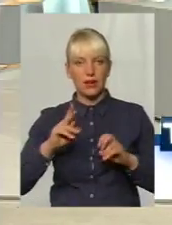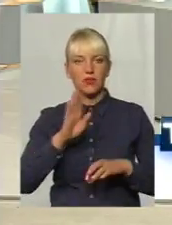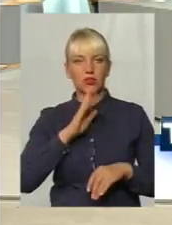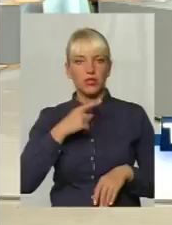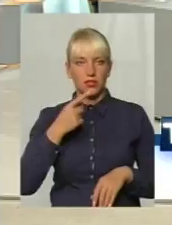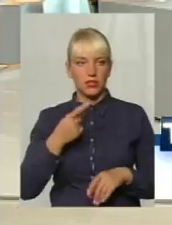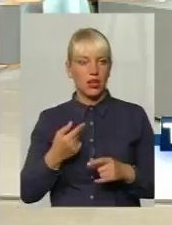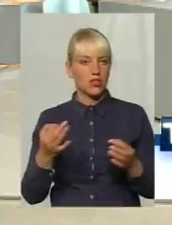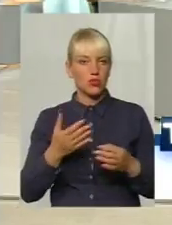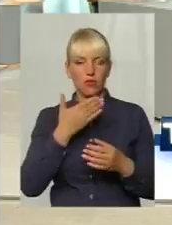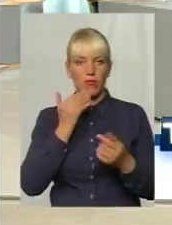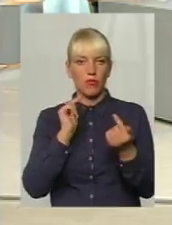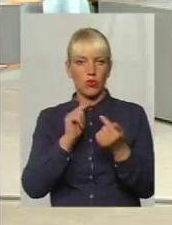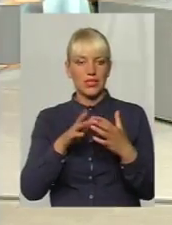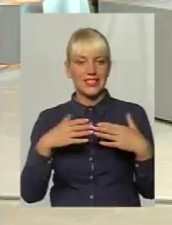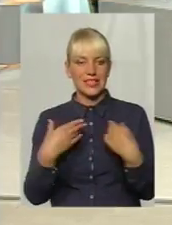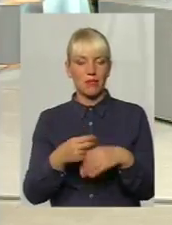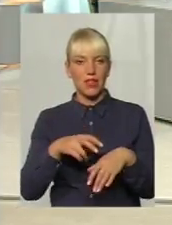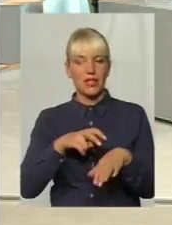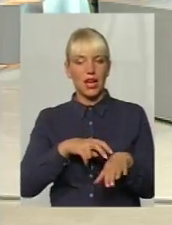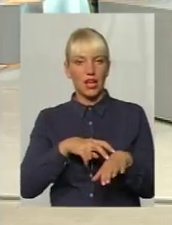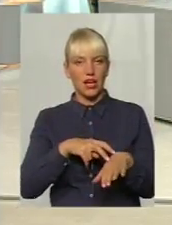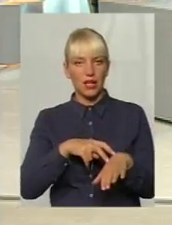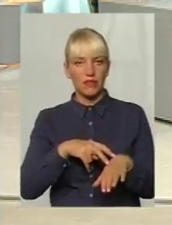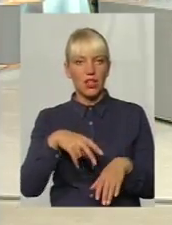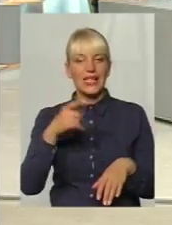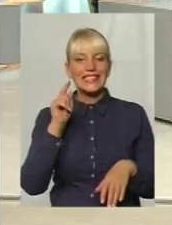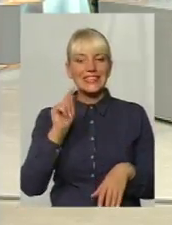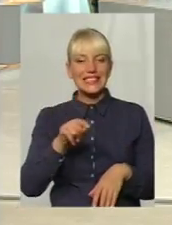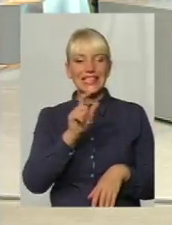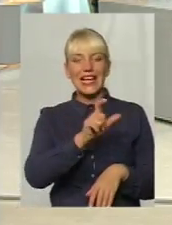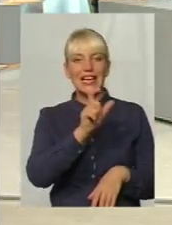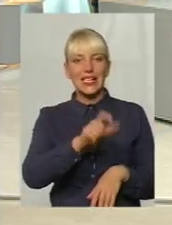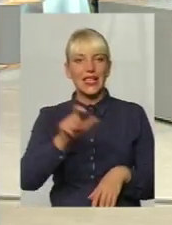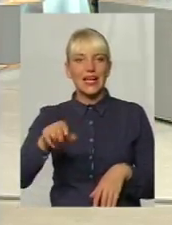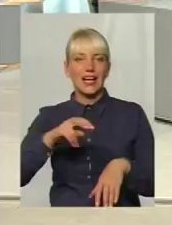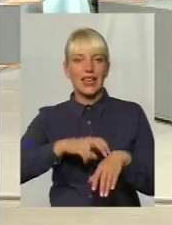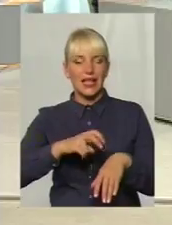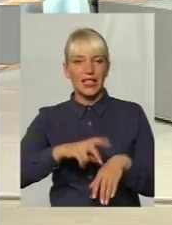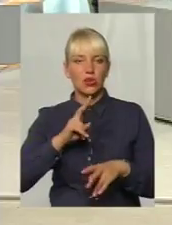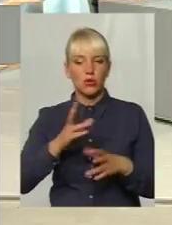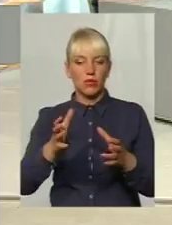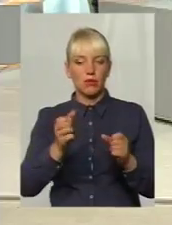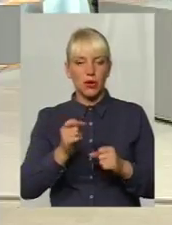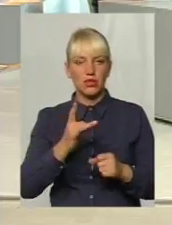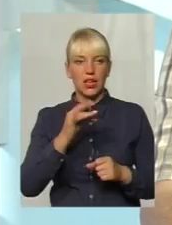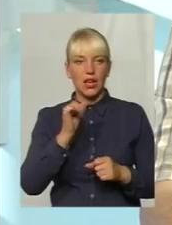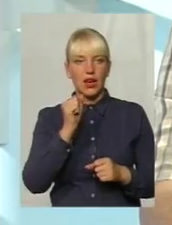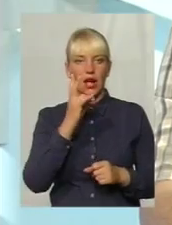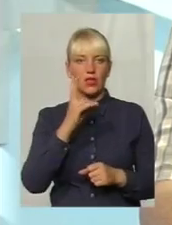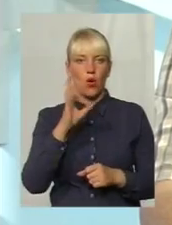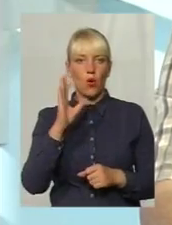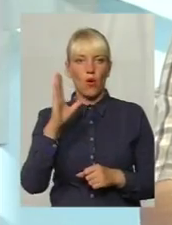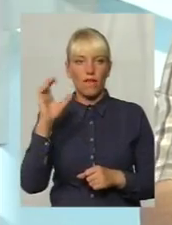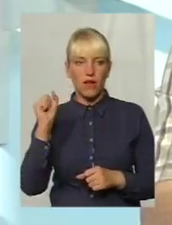сказала, немає нічого проти сімейних лікарів. Ті лікарі, які приймають на Розкової один, чи ранкова один, зараз